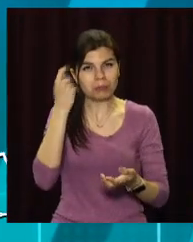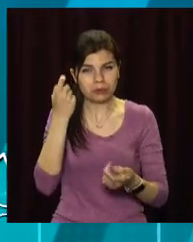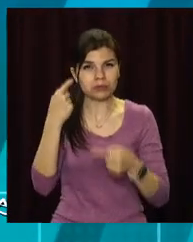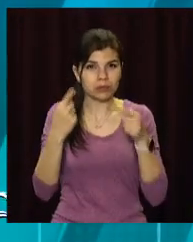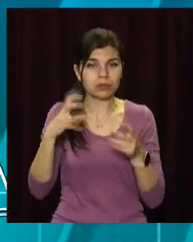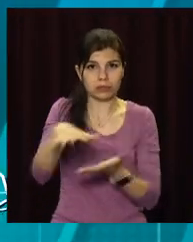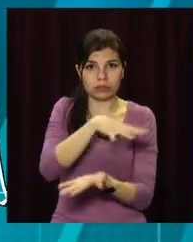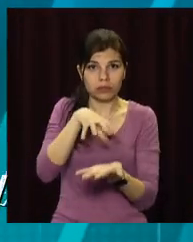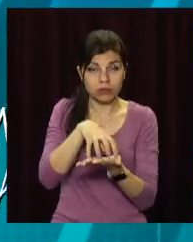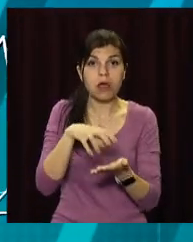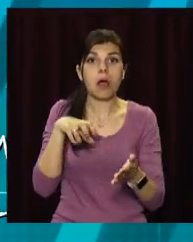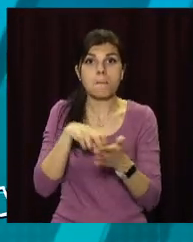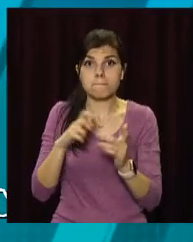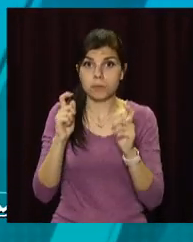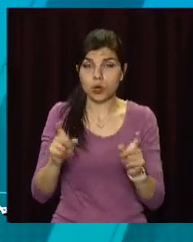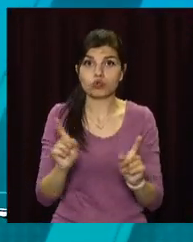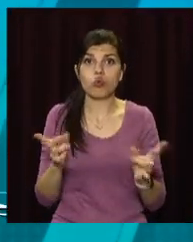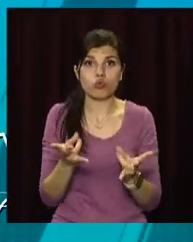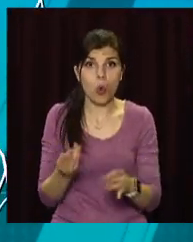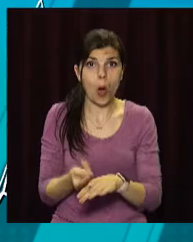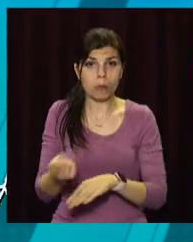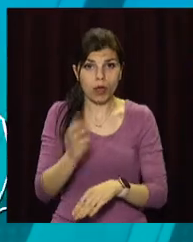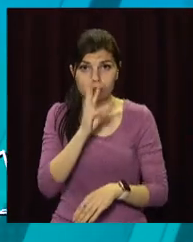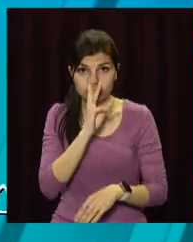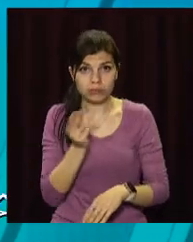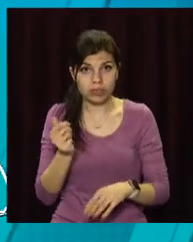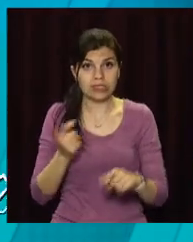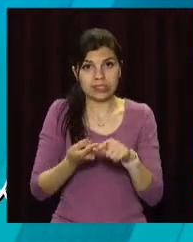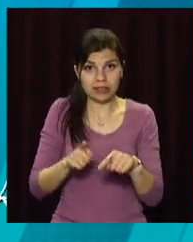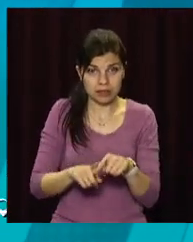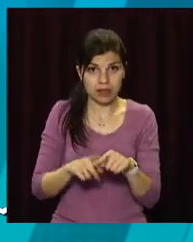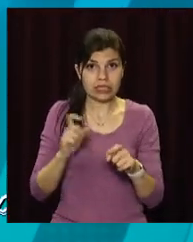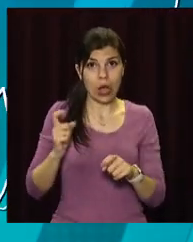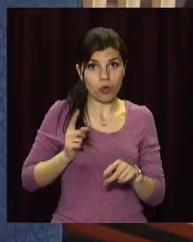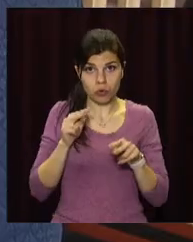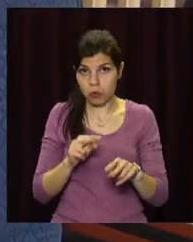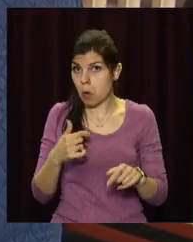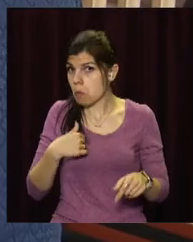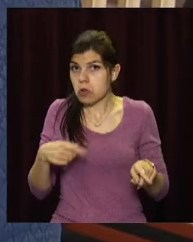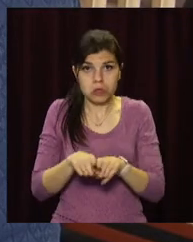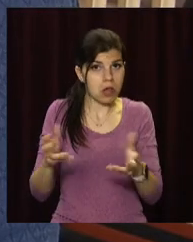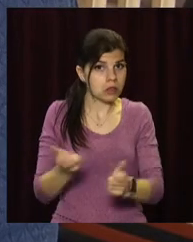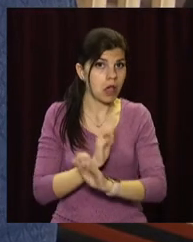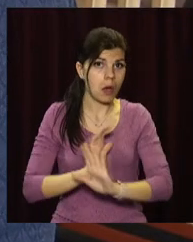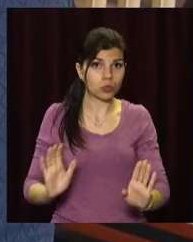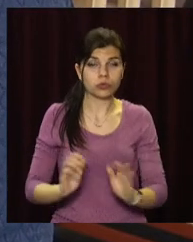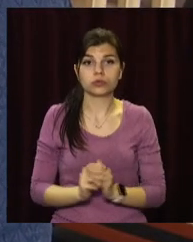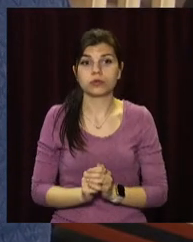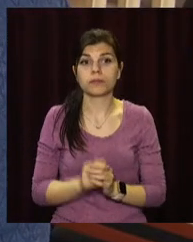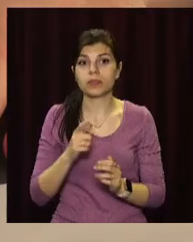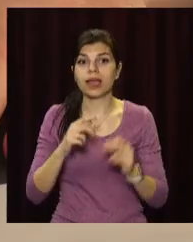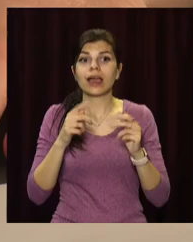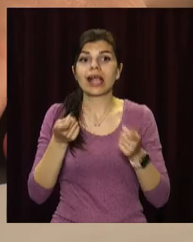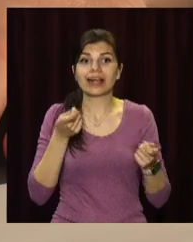те, що потрібно оплачувати дану послугу охорони, ми не отримували. Керівник Дніпропетровської психіатричної